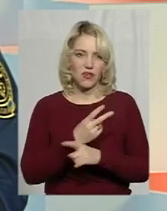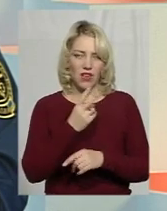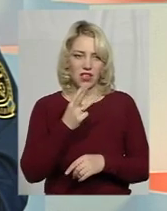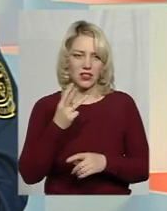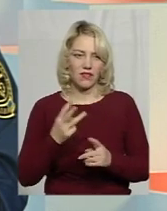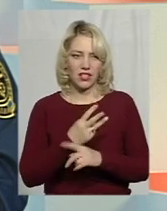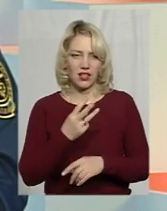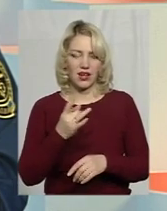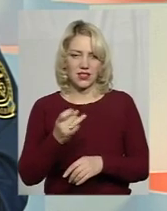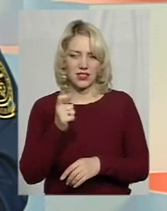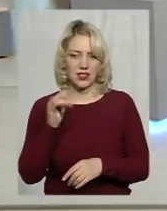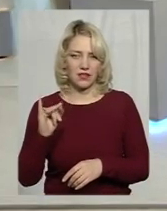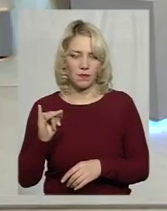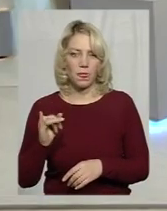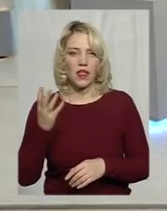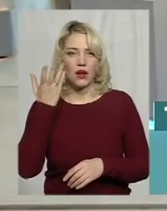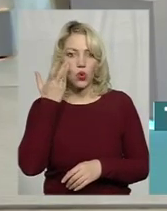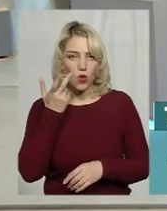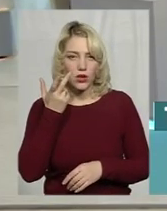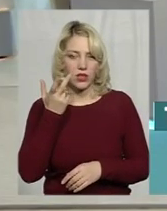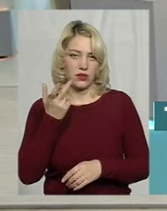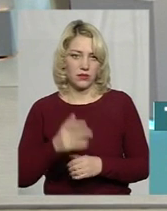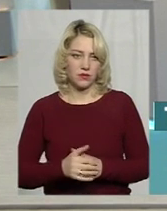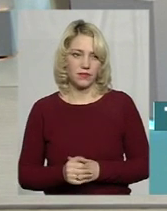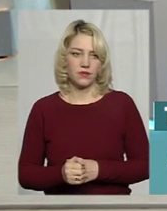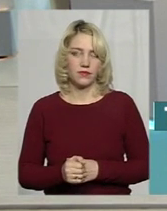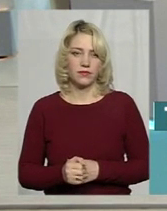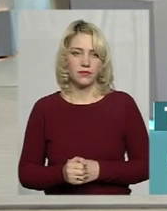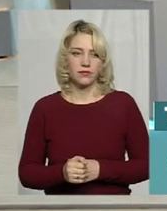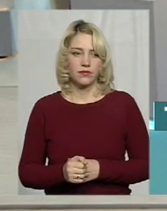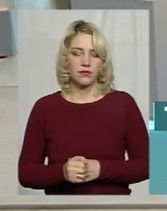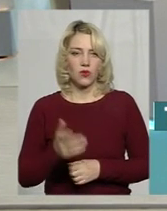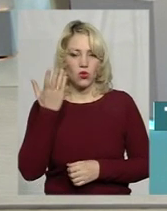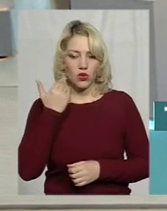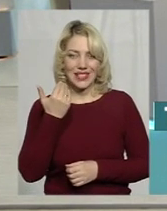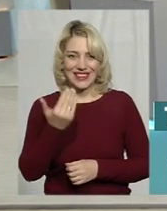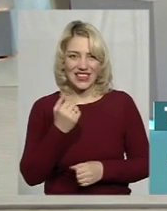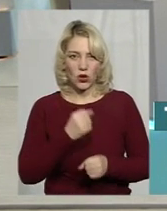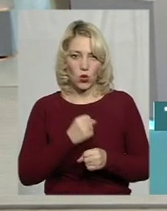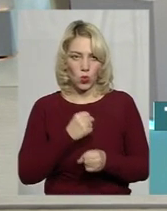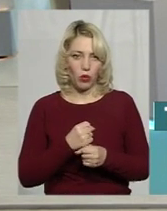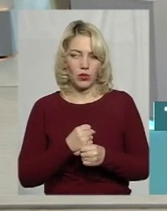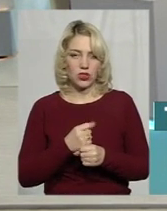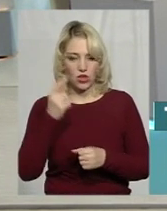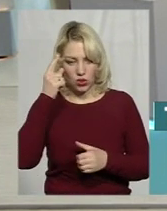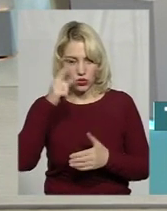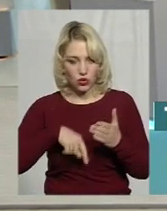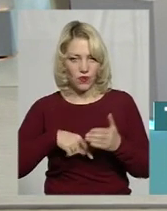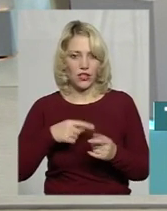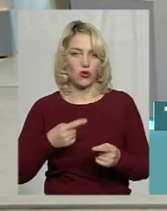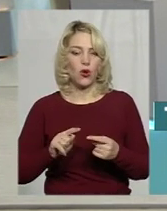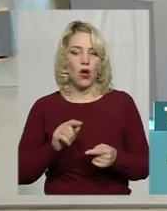І коли, скажімо так, ти робиш достовірну оцінку